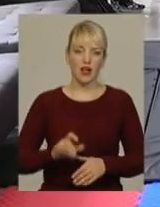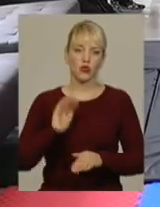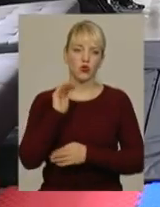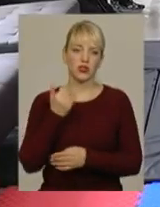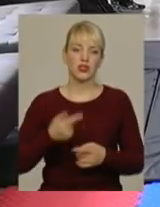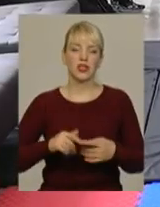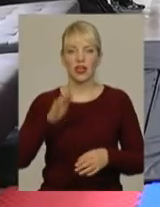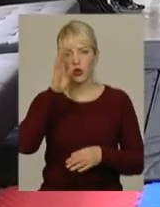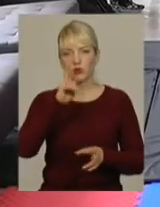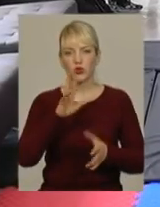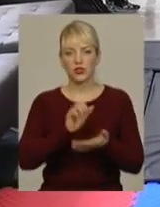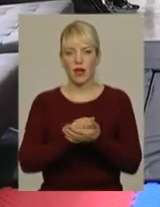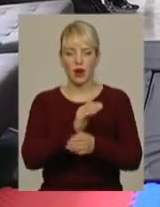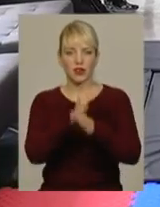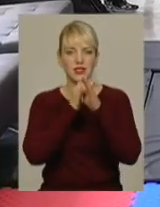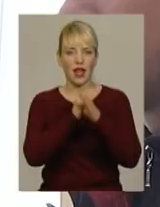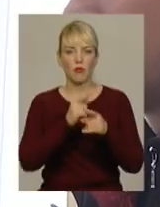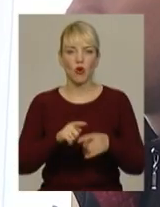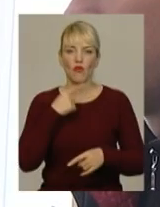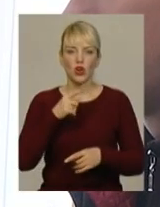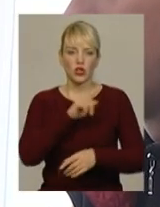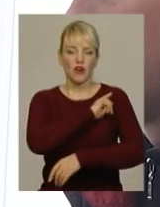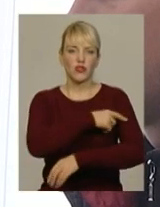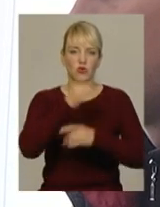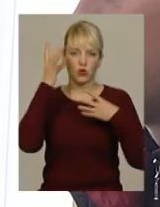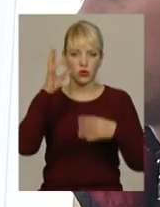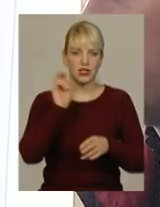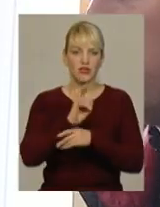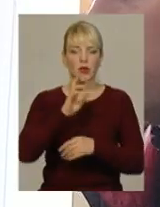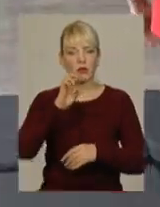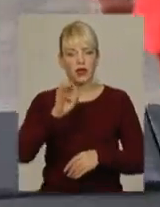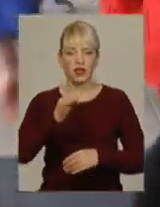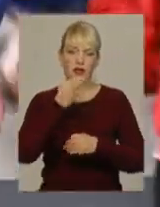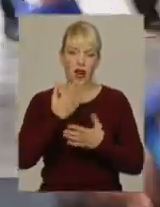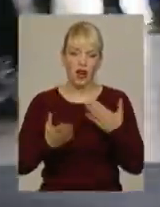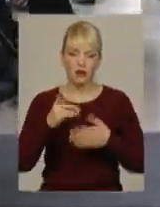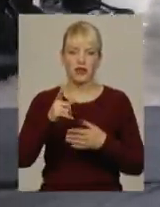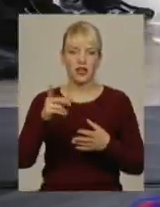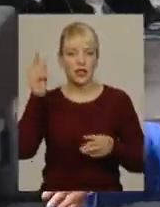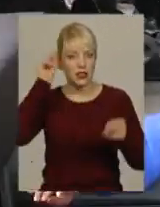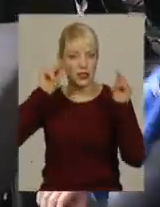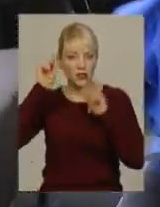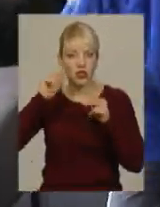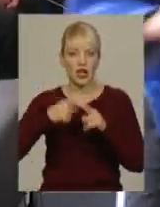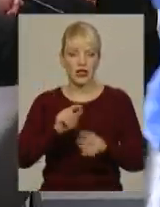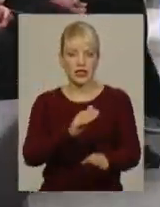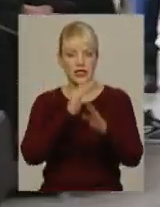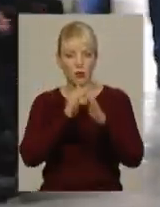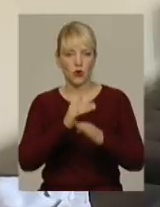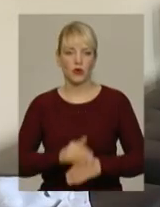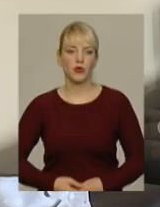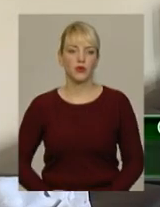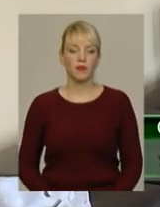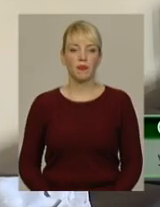ці хлопчики, які займаються боротьбою самбо, кажуть, уроки фізкультури відвідували б залюбки, якби на них опановували прийоми самооборони без зброї.